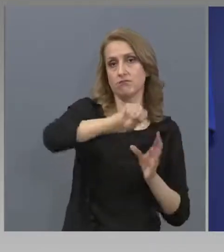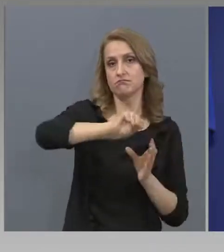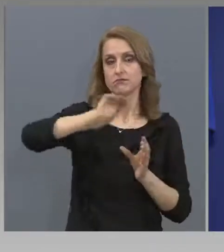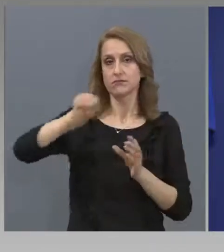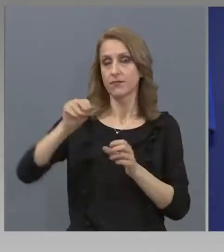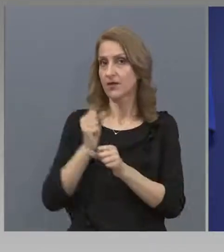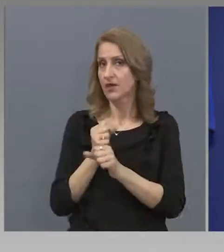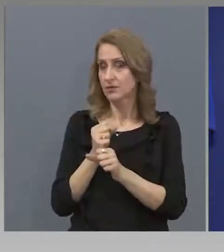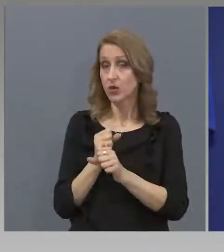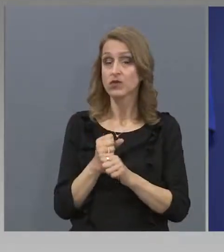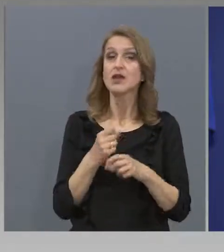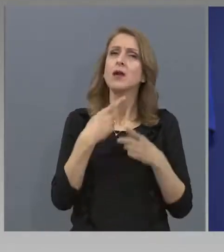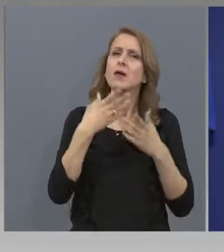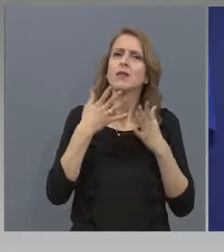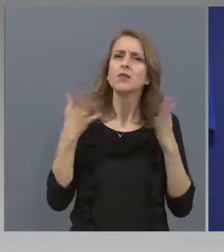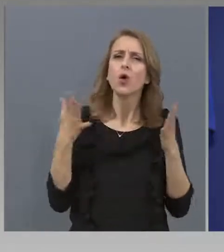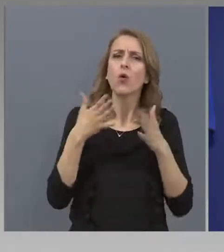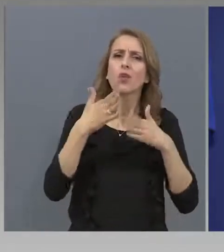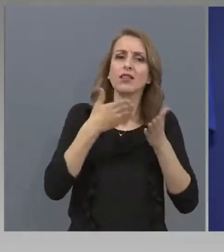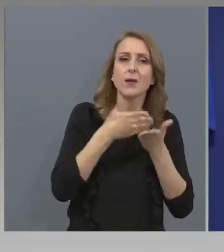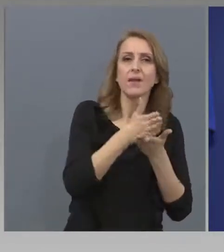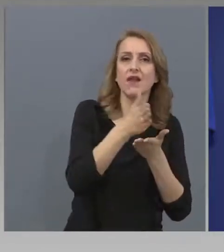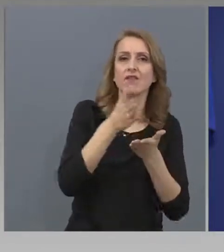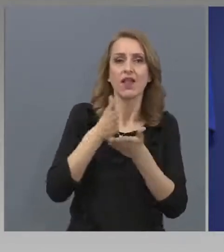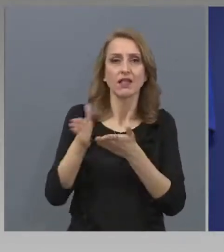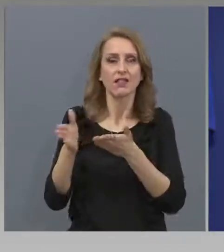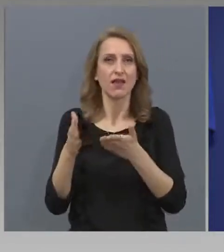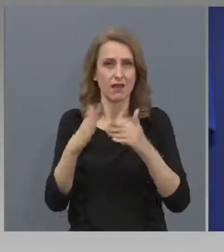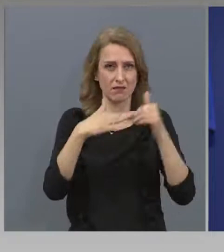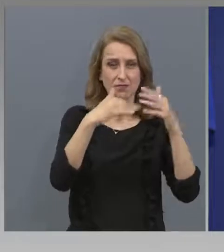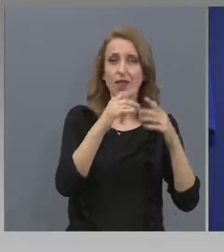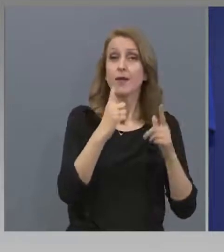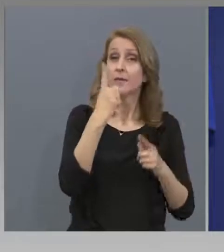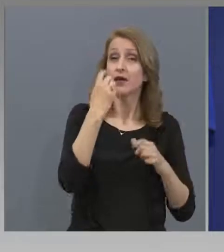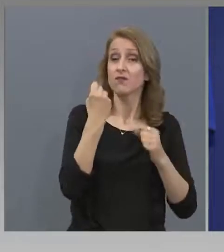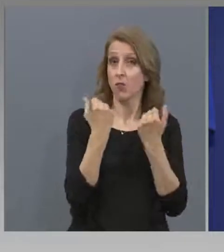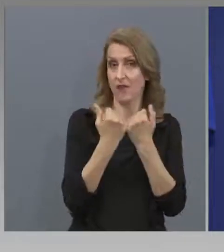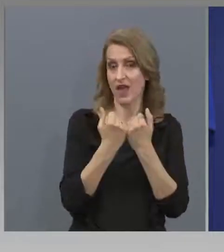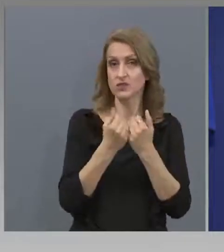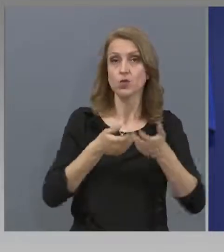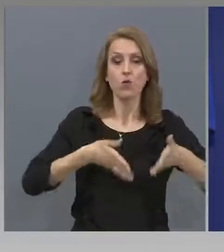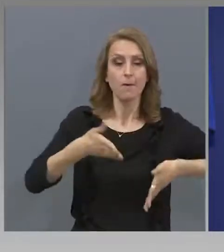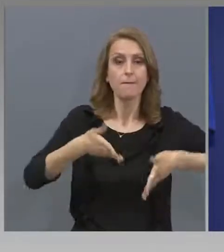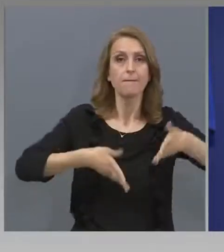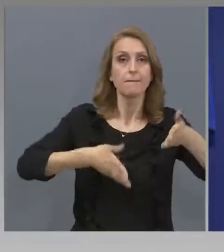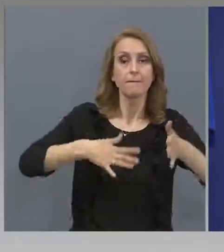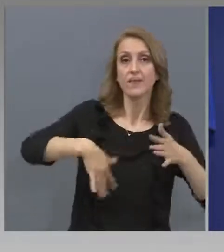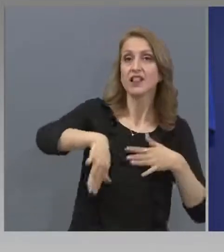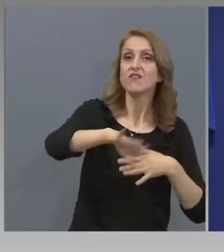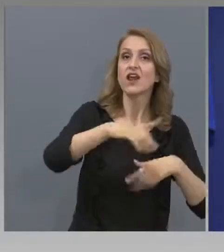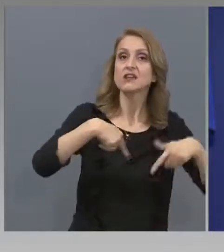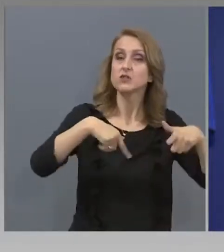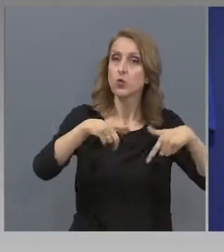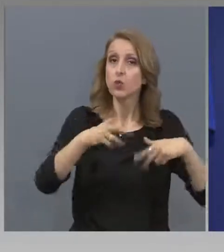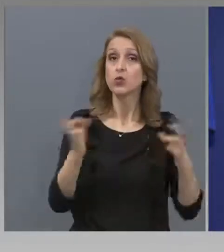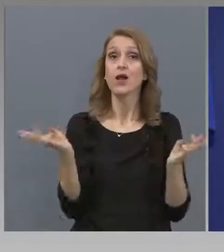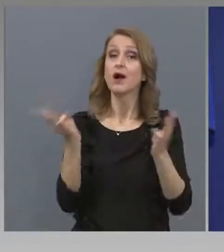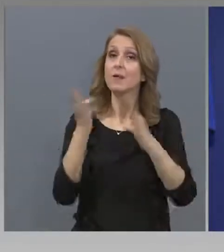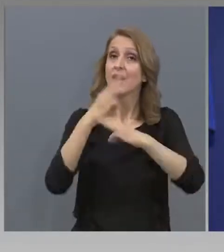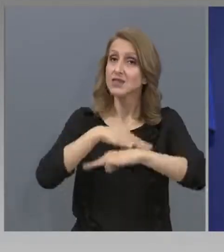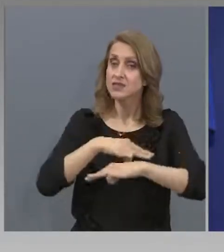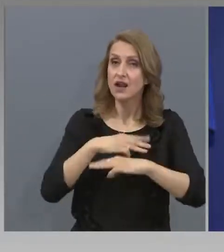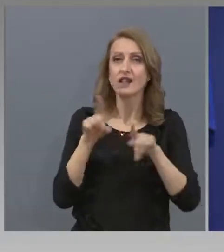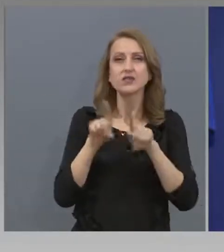На първо място това е инфраструктурните обекти, на първо място магистрали, оскорено до изграждане на